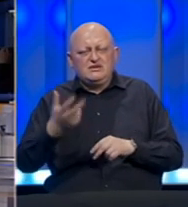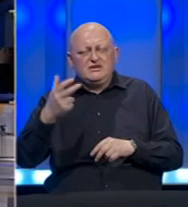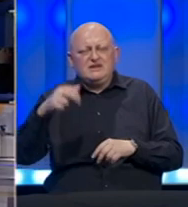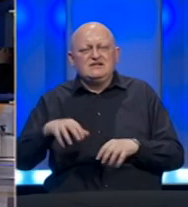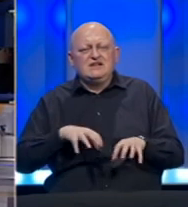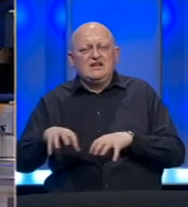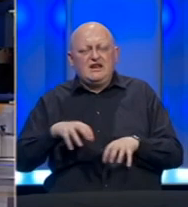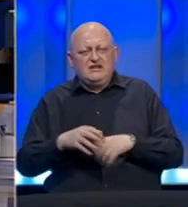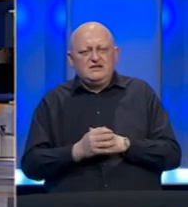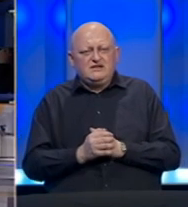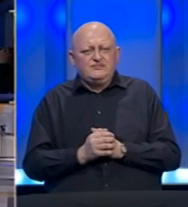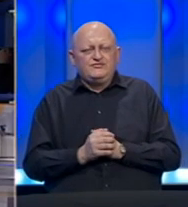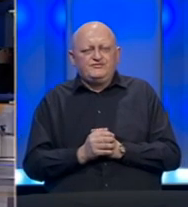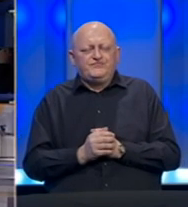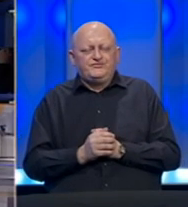.000 osoba.